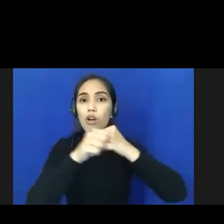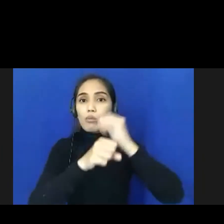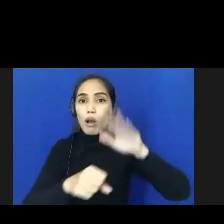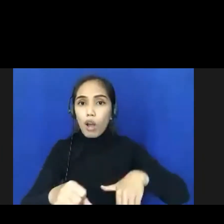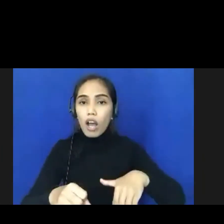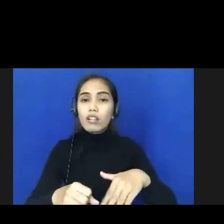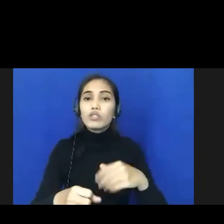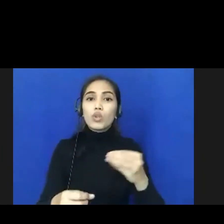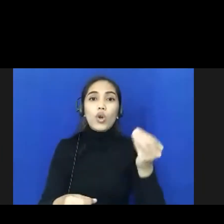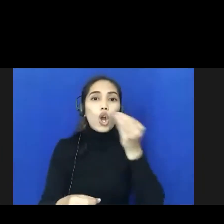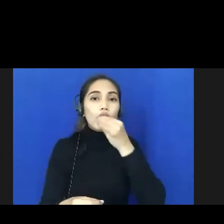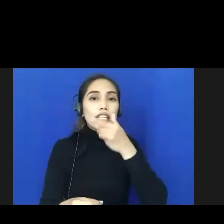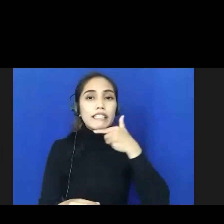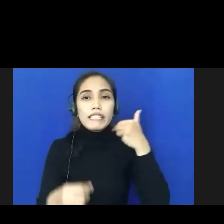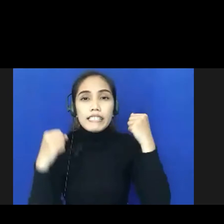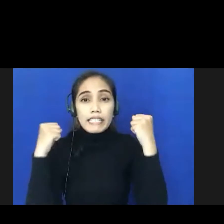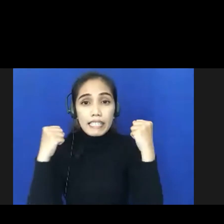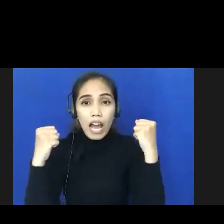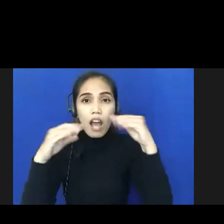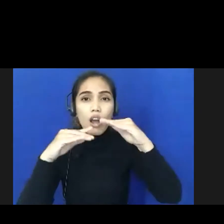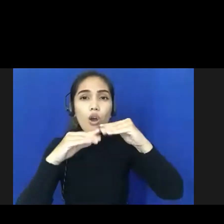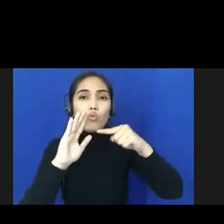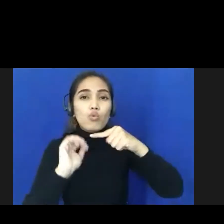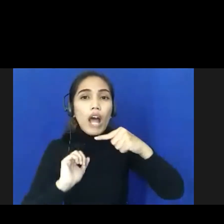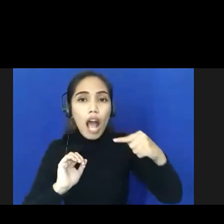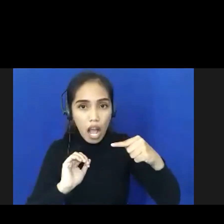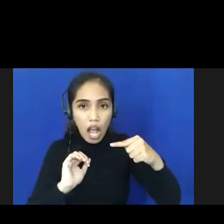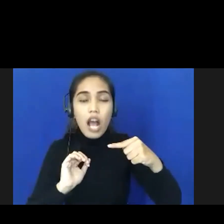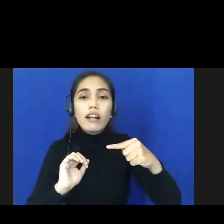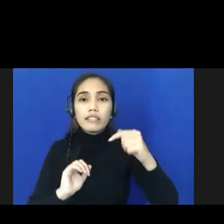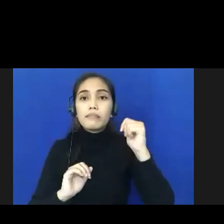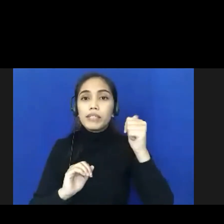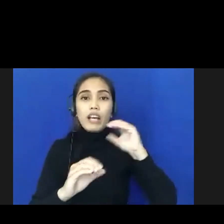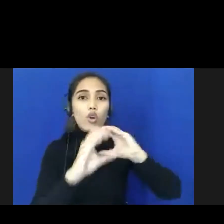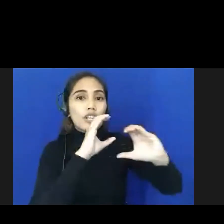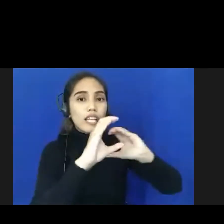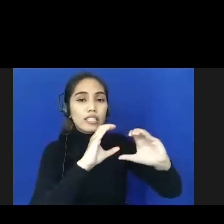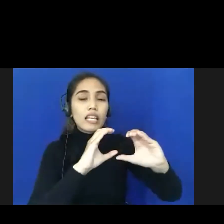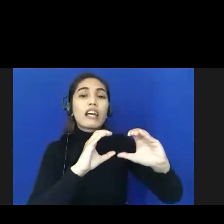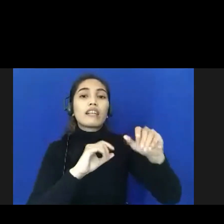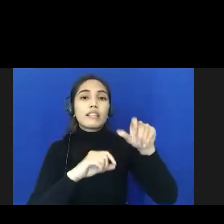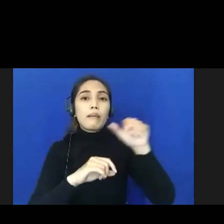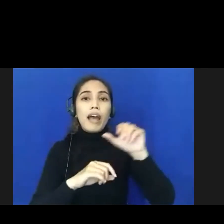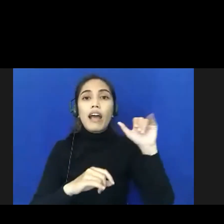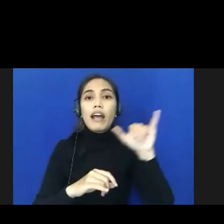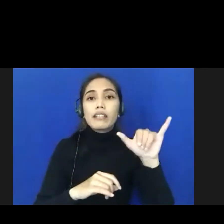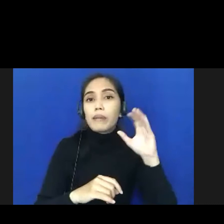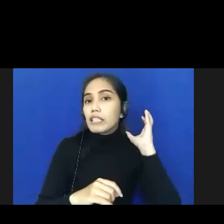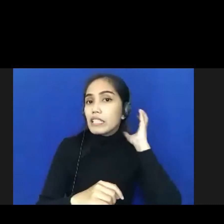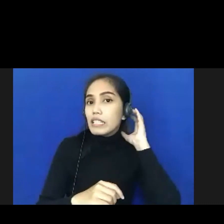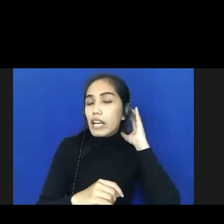itu kita koordinasikan dengan dinas PMD untuk